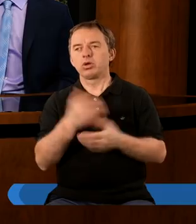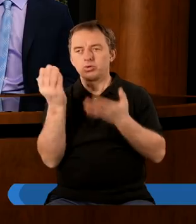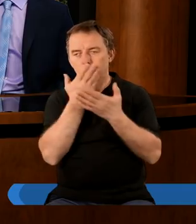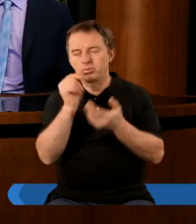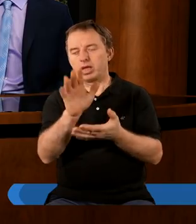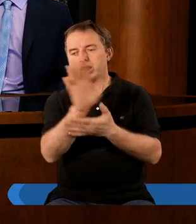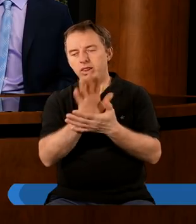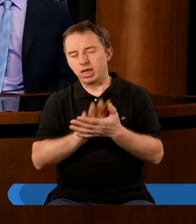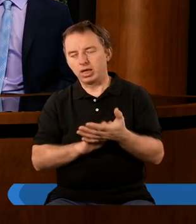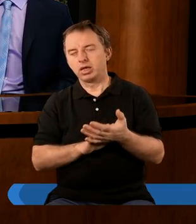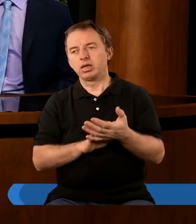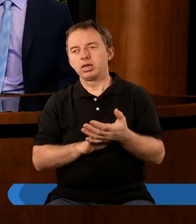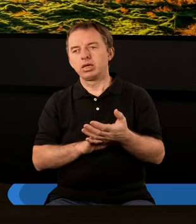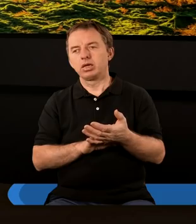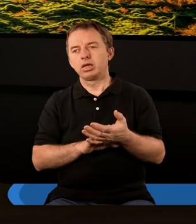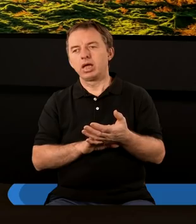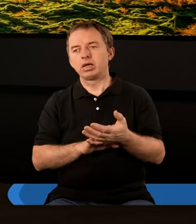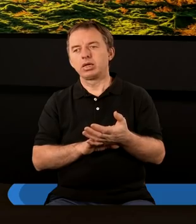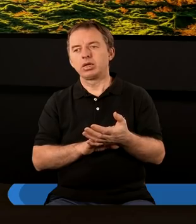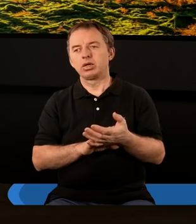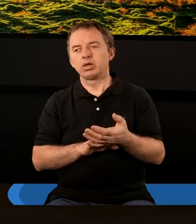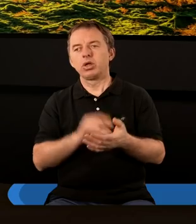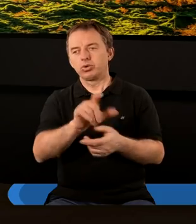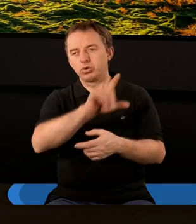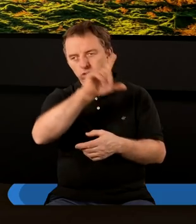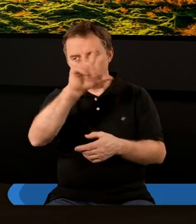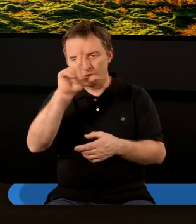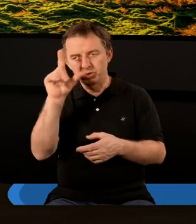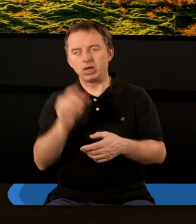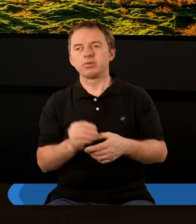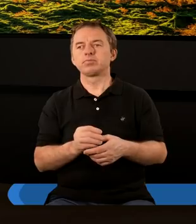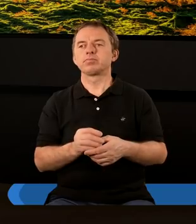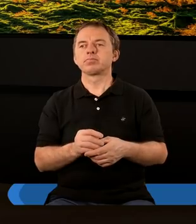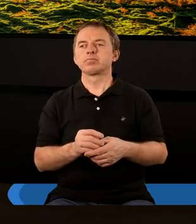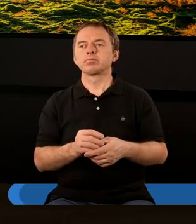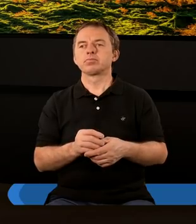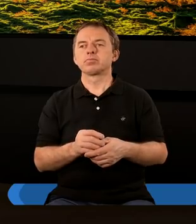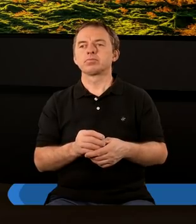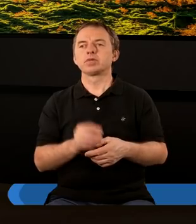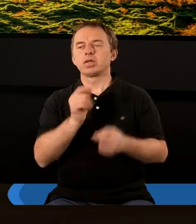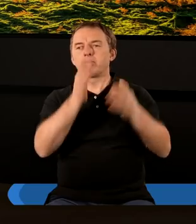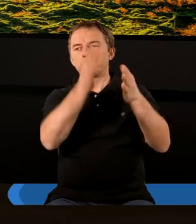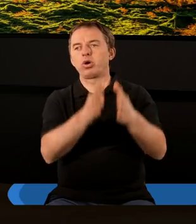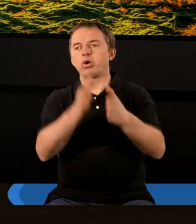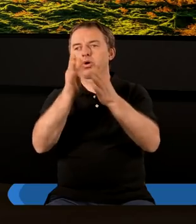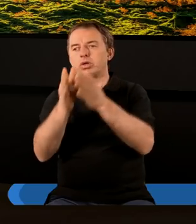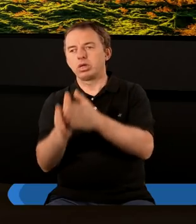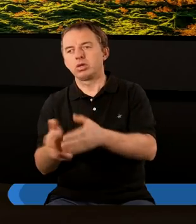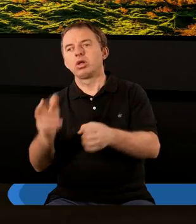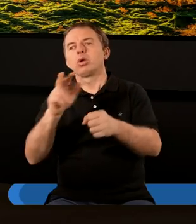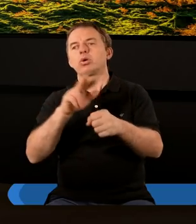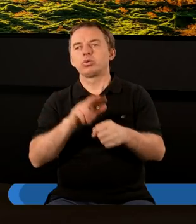czytamy ten tekst, to mam wrażenie właśnie, że ci ludzie i te postacie, które